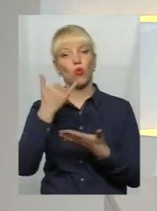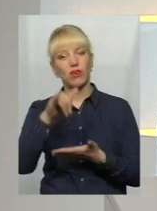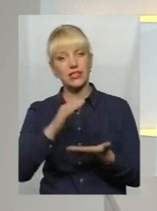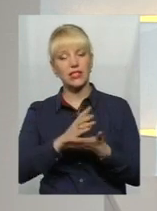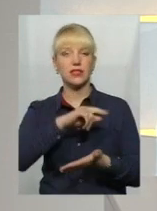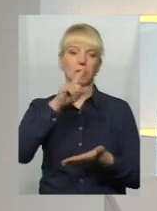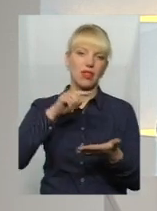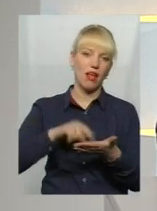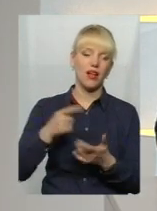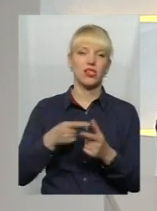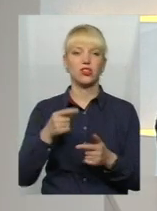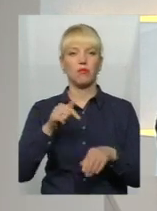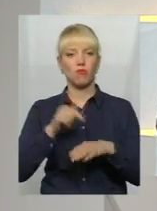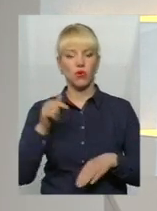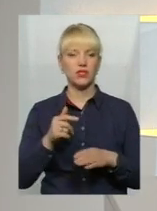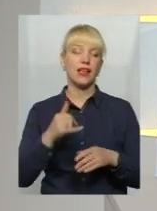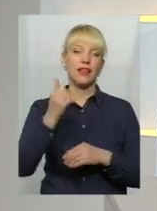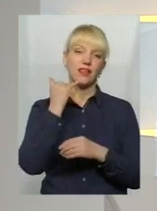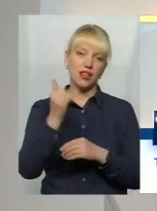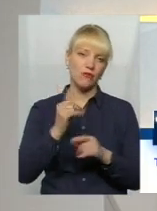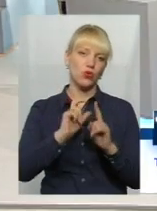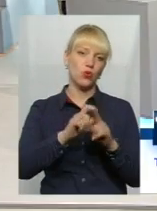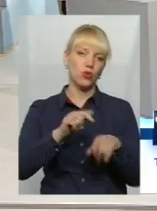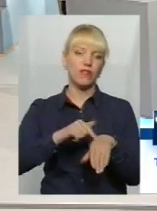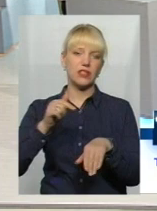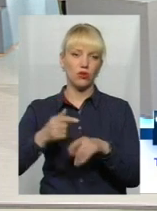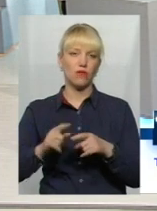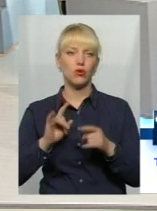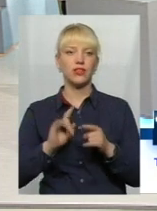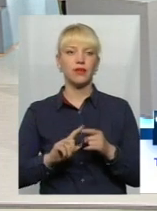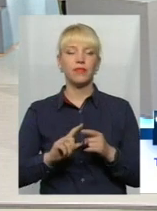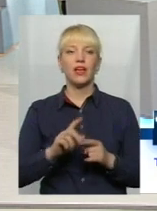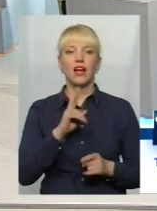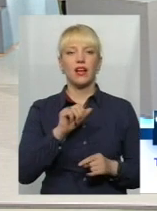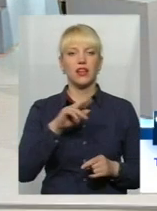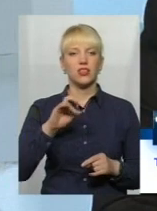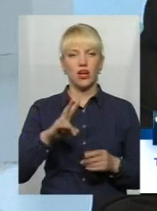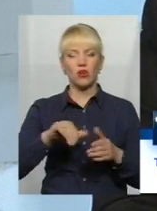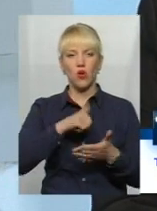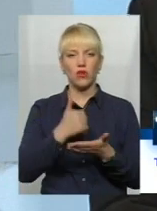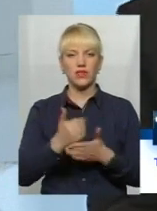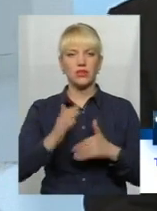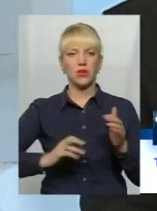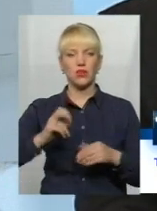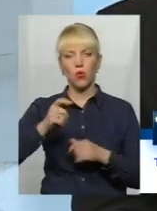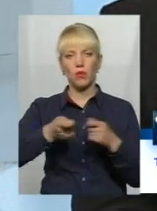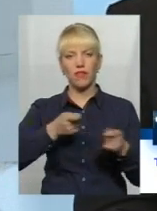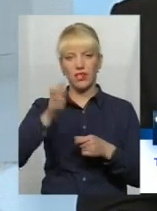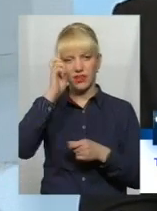емоції, телефонуйте і висловлюйте. Отож, знайомтесь гості нашої студії. Пан Сергій Качан, головний спеціаліст управління